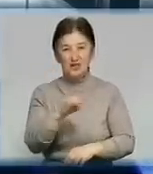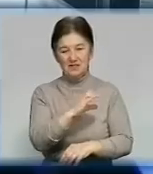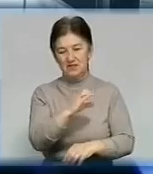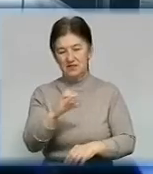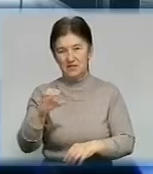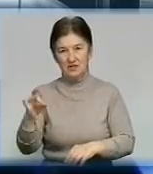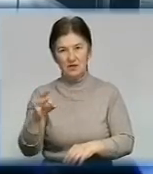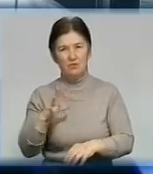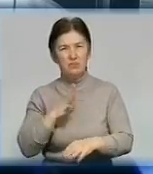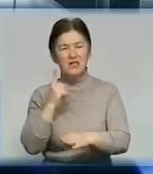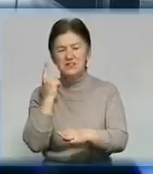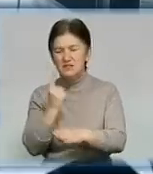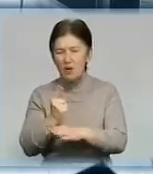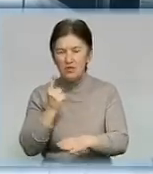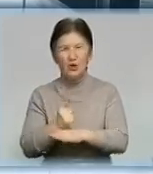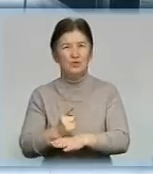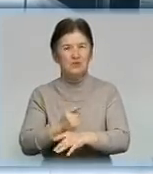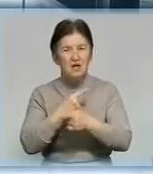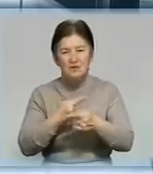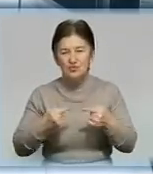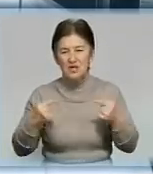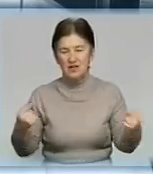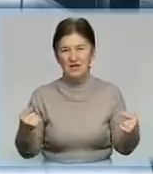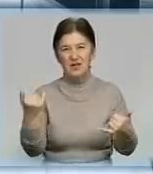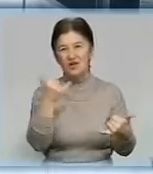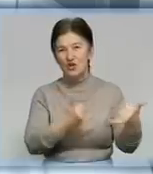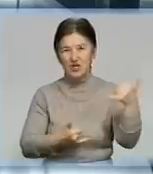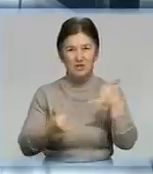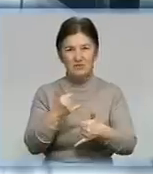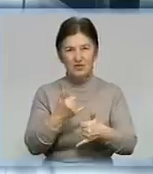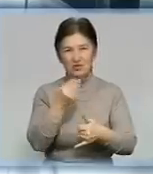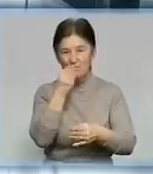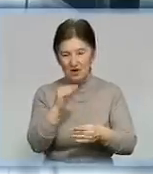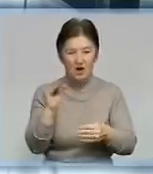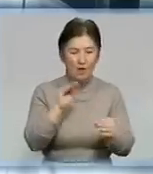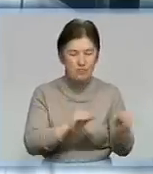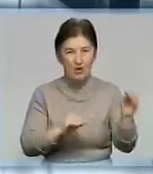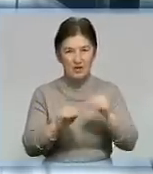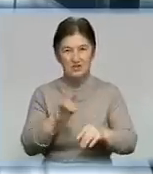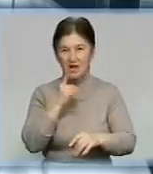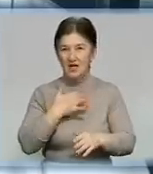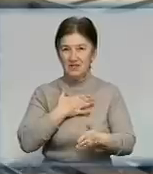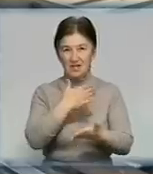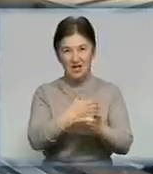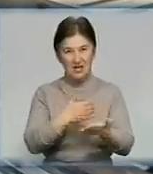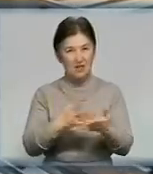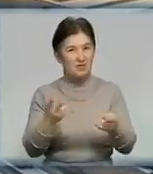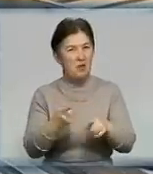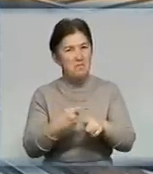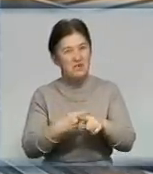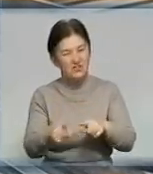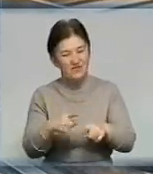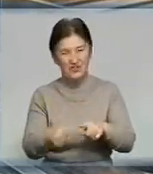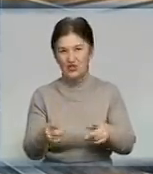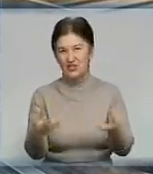заборонені будь-які хімічні покращувачі, наш хліб треба з'їдати як можна швидше. Реалізують